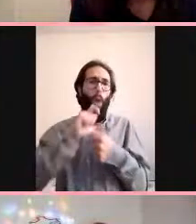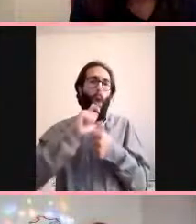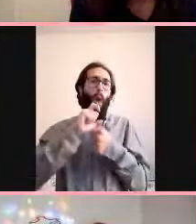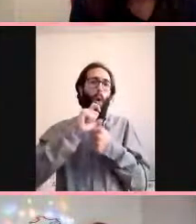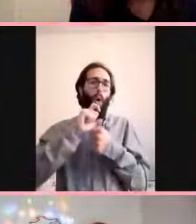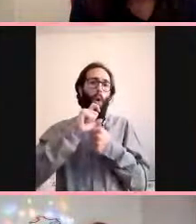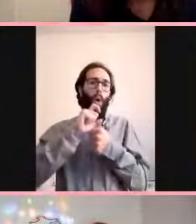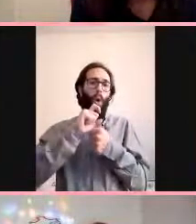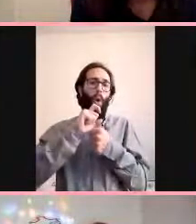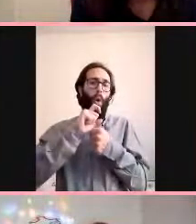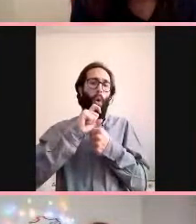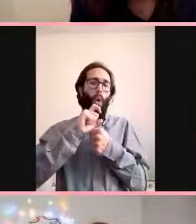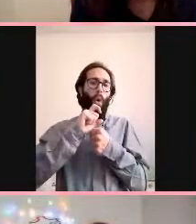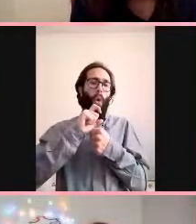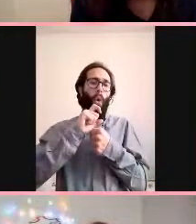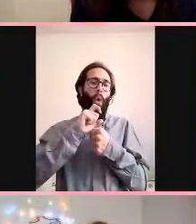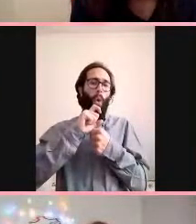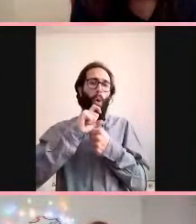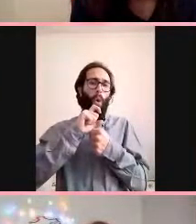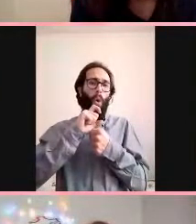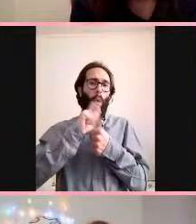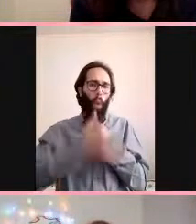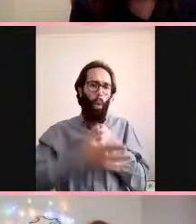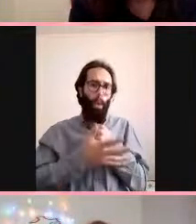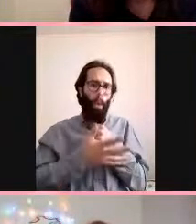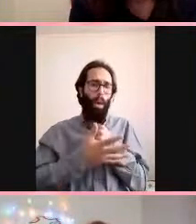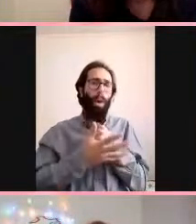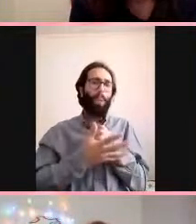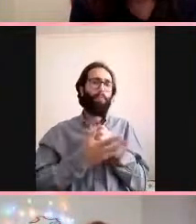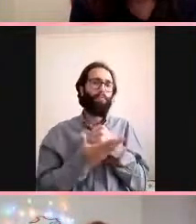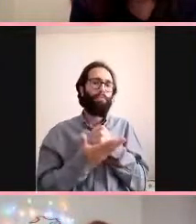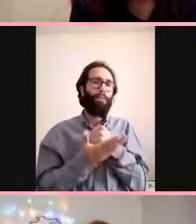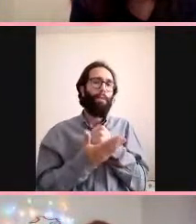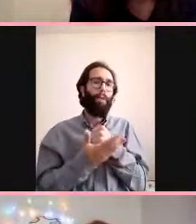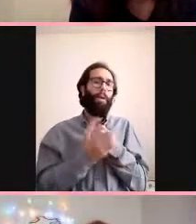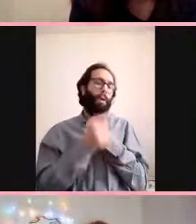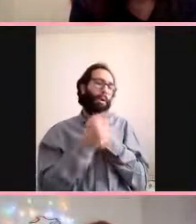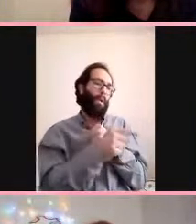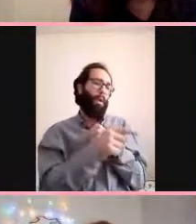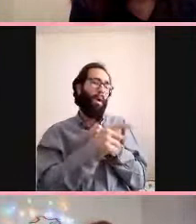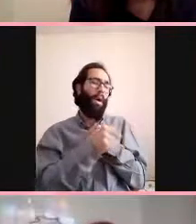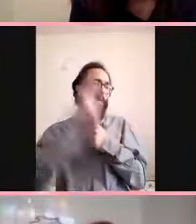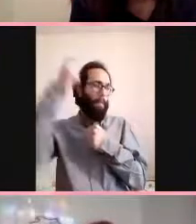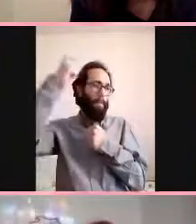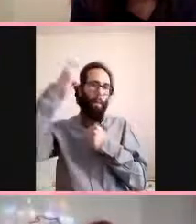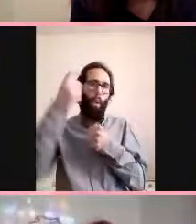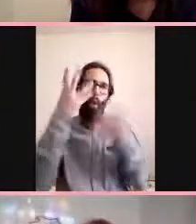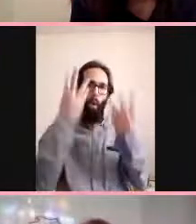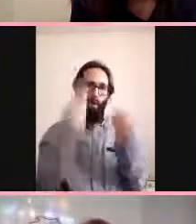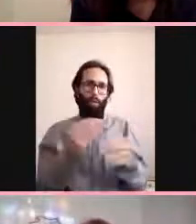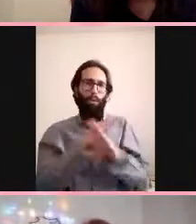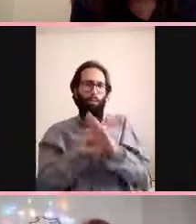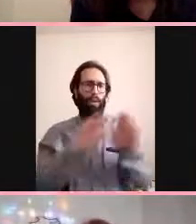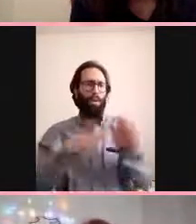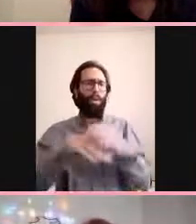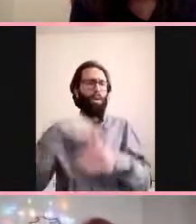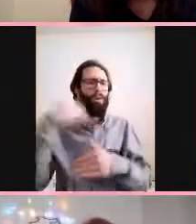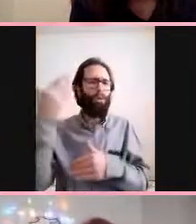hasarlardan bir sonraki nesil aktarılabilir mi virüsün epigenetik ilişkisi nedir